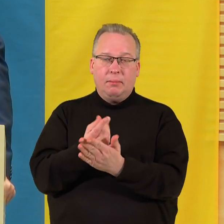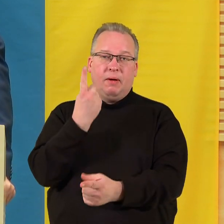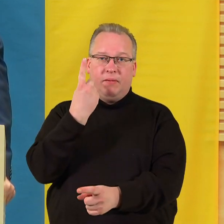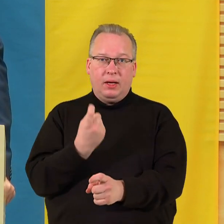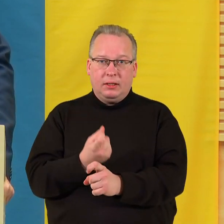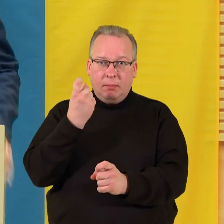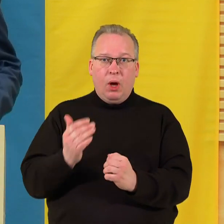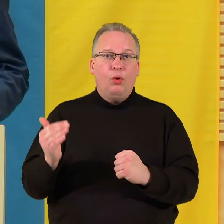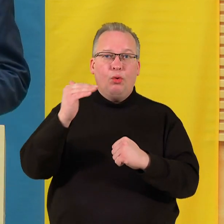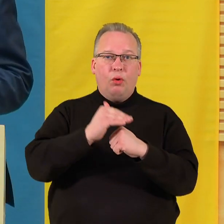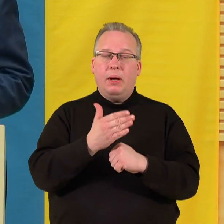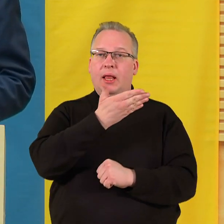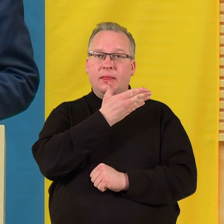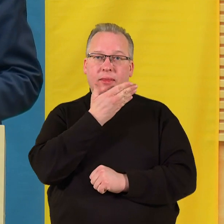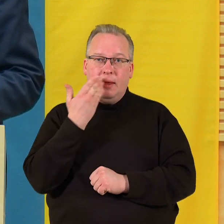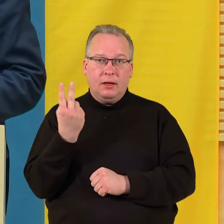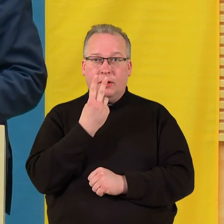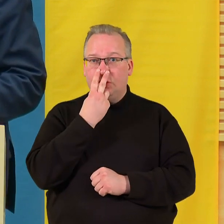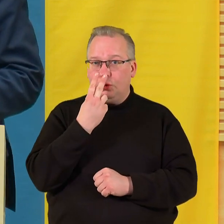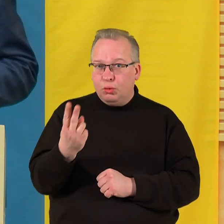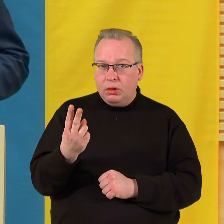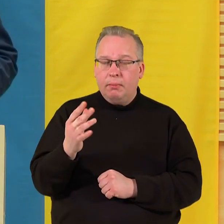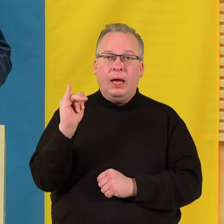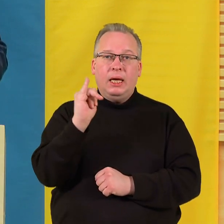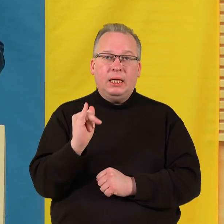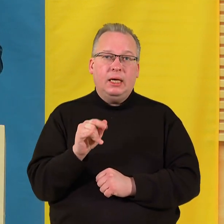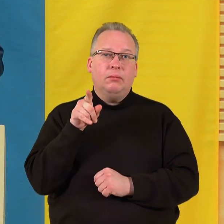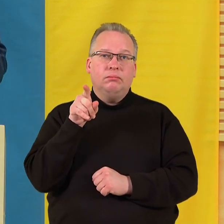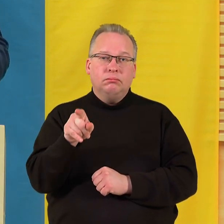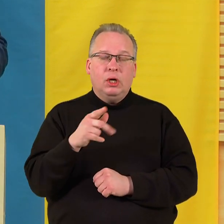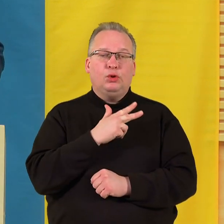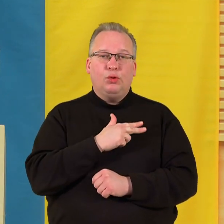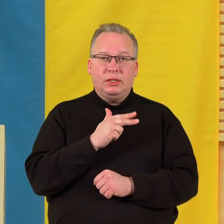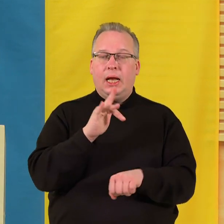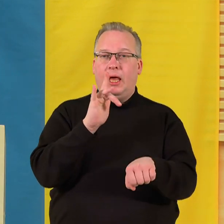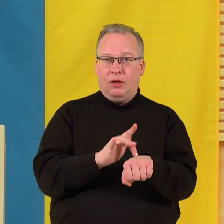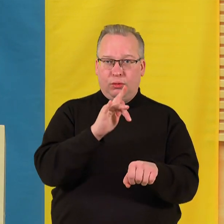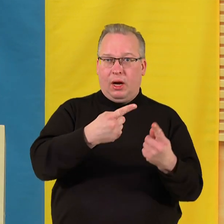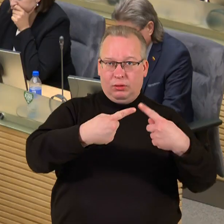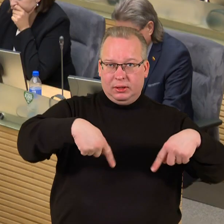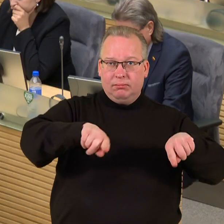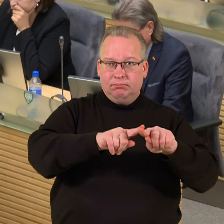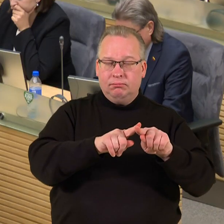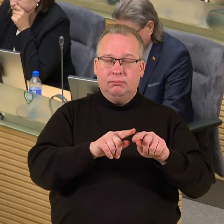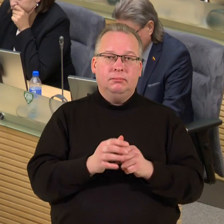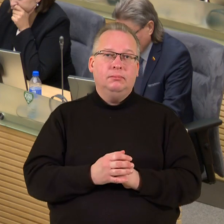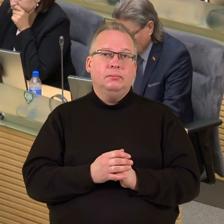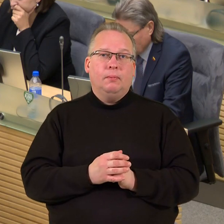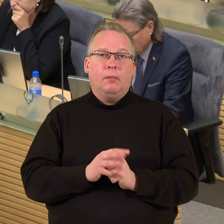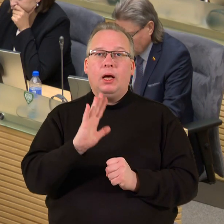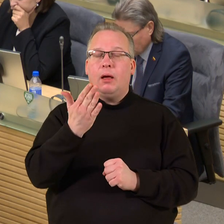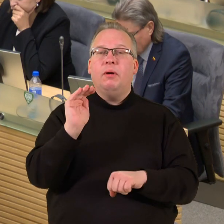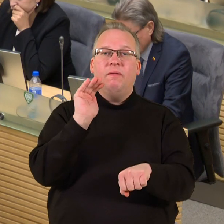kompensacijos nėra orientuotos į susilei jautriausias žmonių grupės, kaip